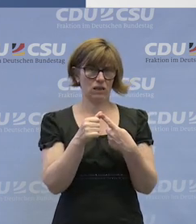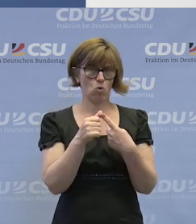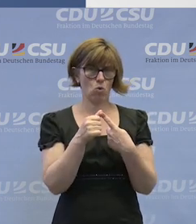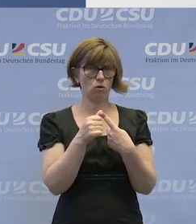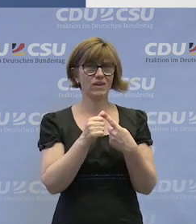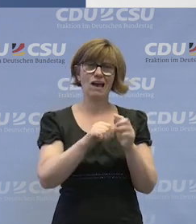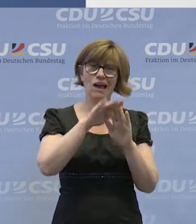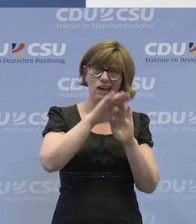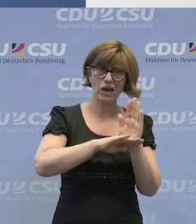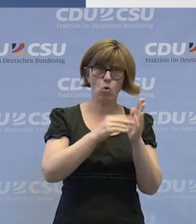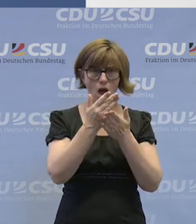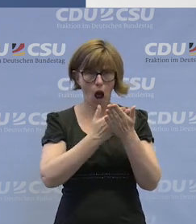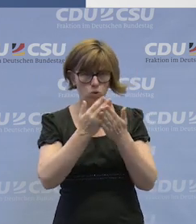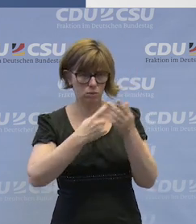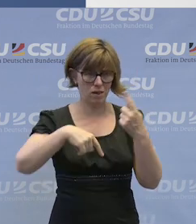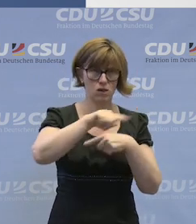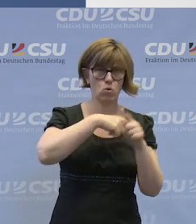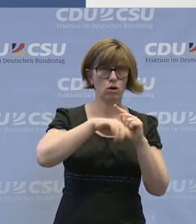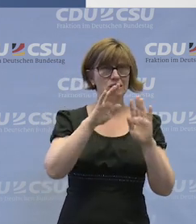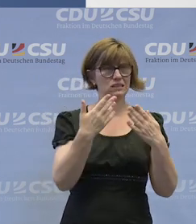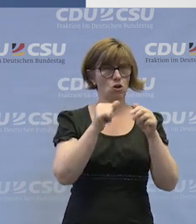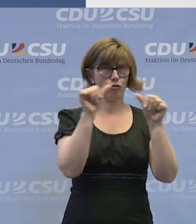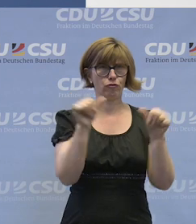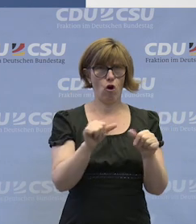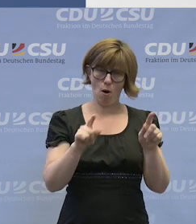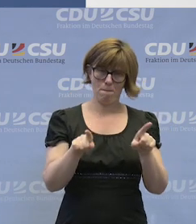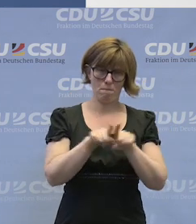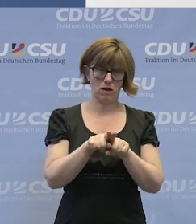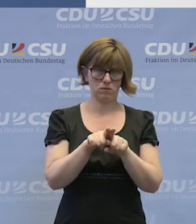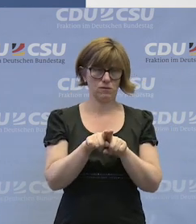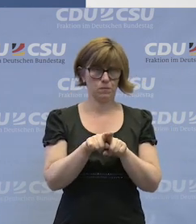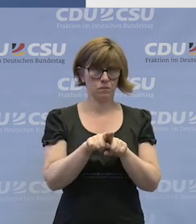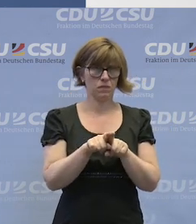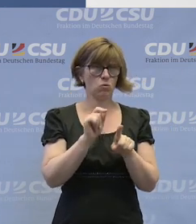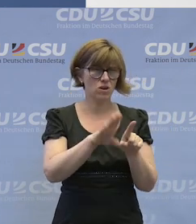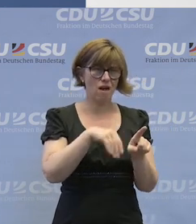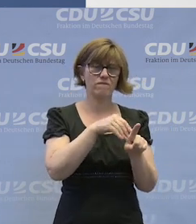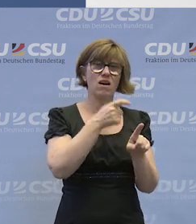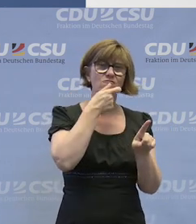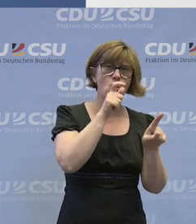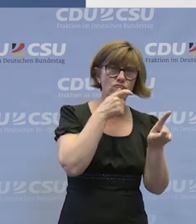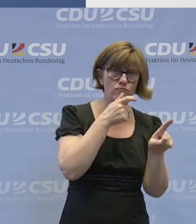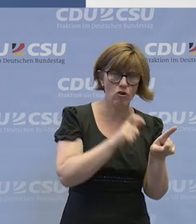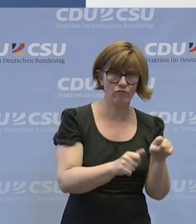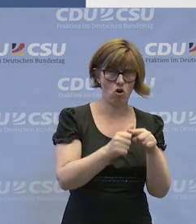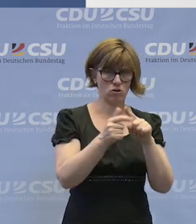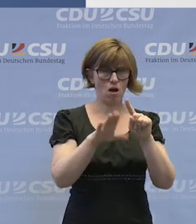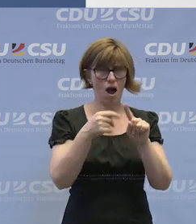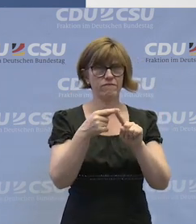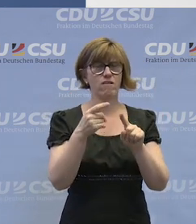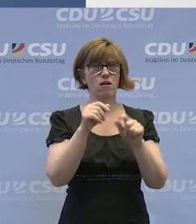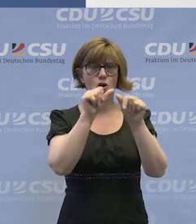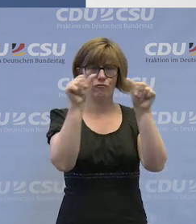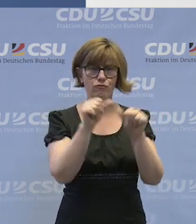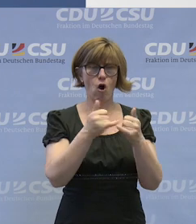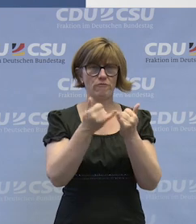der regulären Ausbildung in irgendeiner Art und Weise entspricht. Also das fängt an von den Begrifflichkeiten, das fängt an von der Art